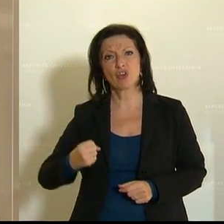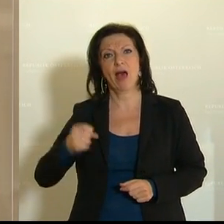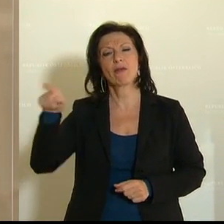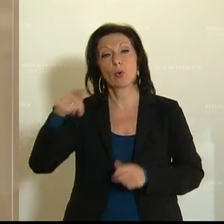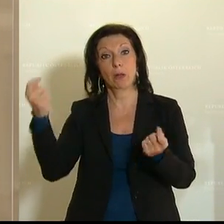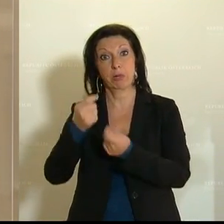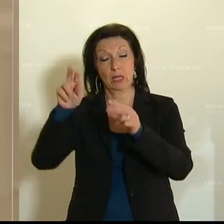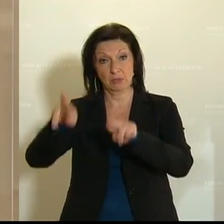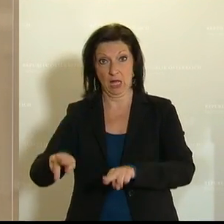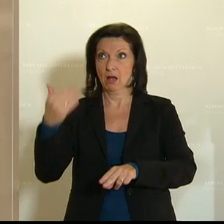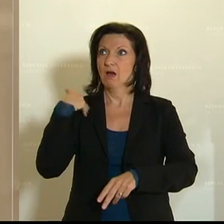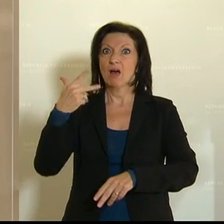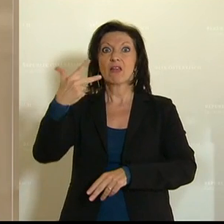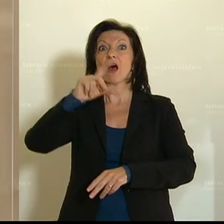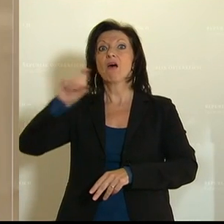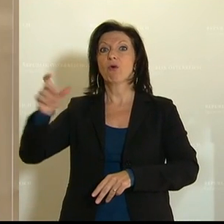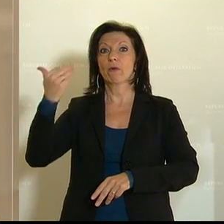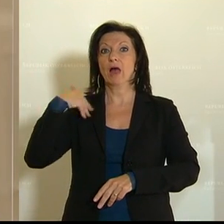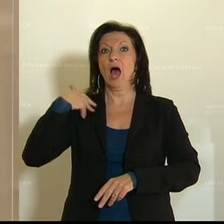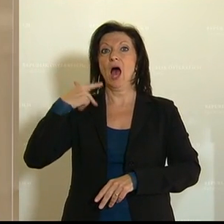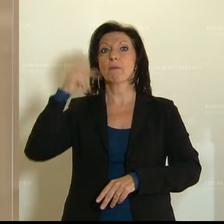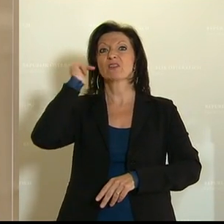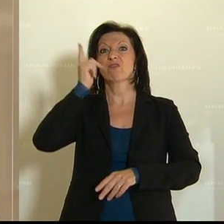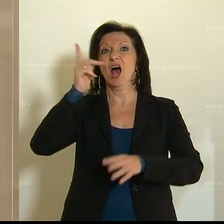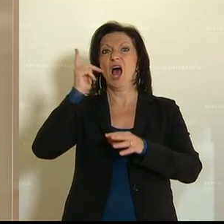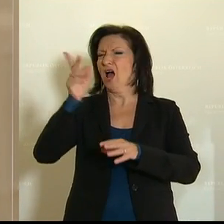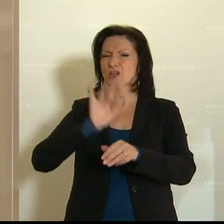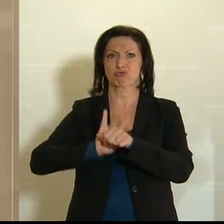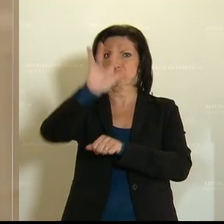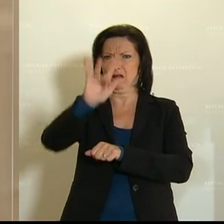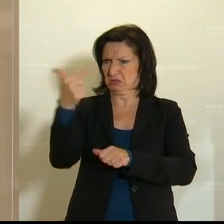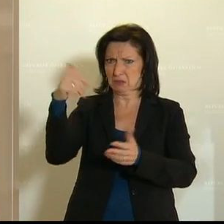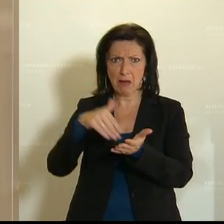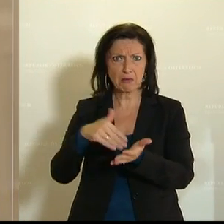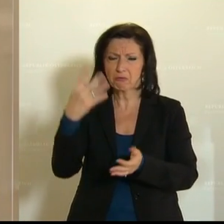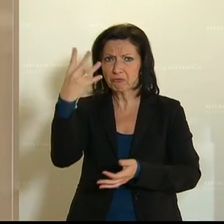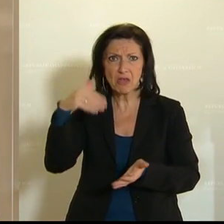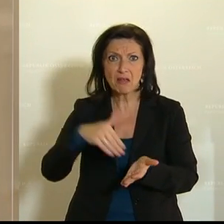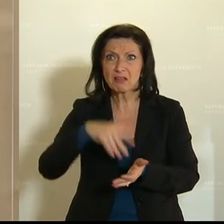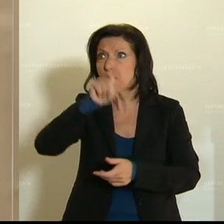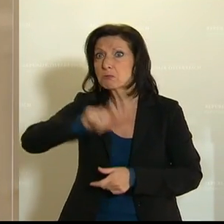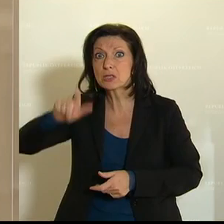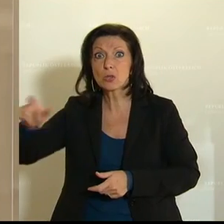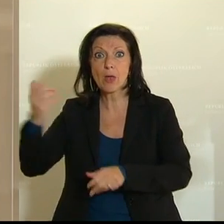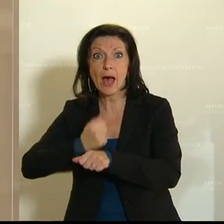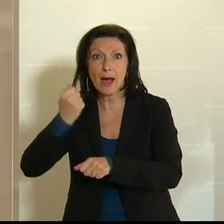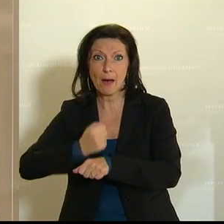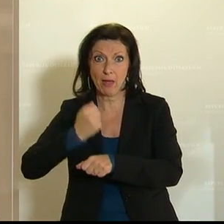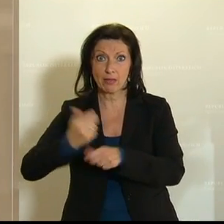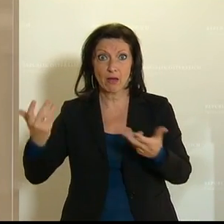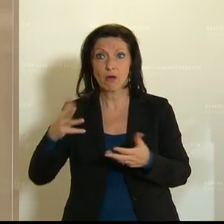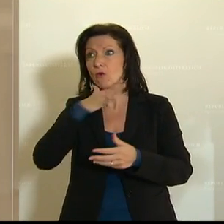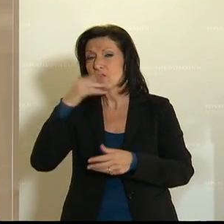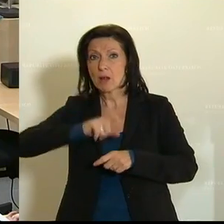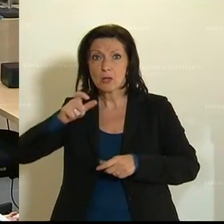war bei einem Warnstreik vor drei Wochen mit 2.000 oder gar 4.000 Beschäftigten dort und vielen Sympathisanten.